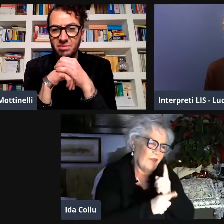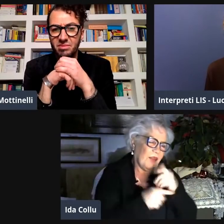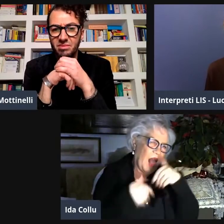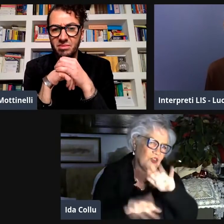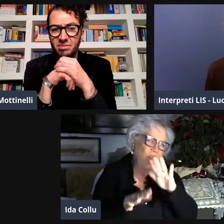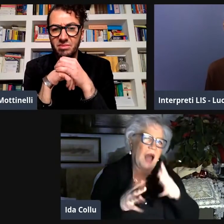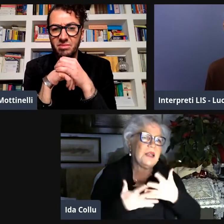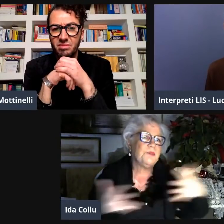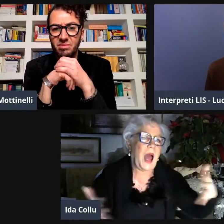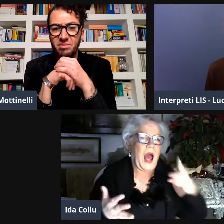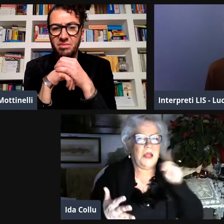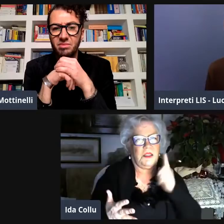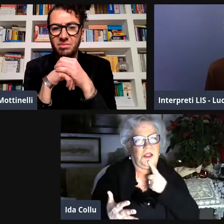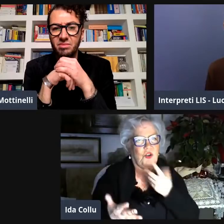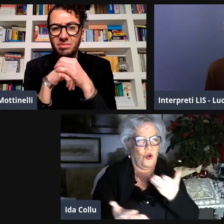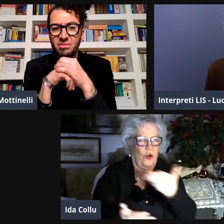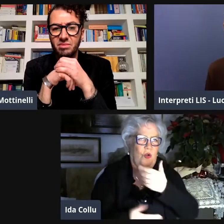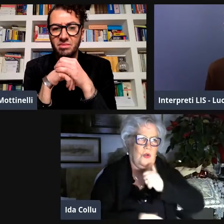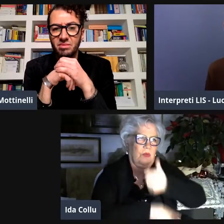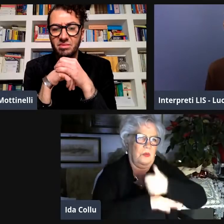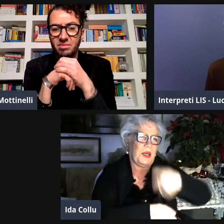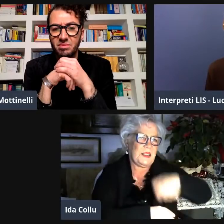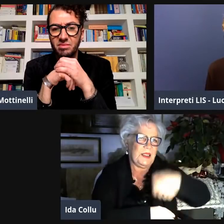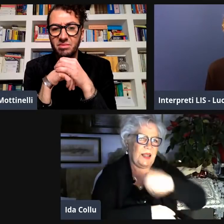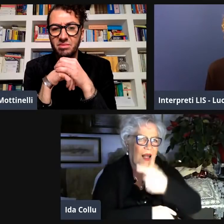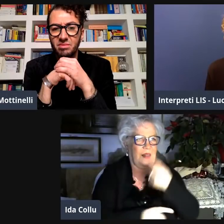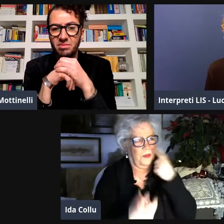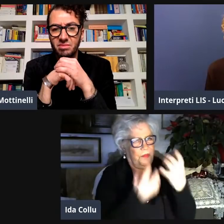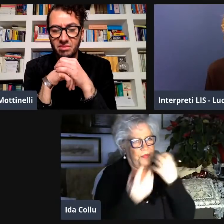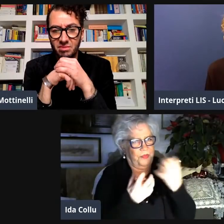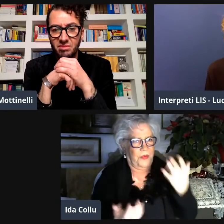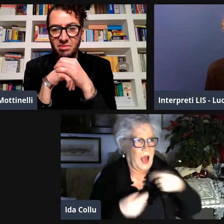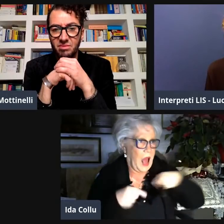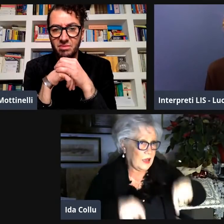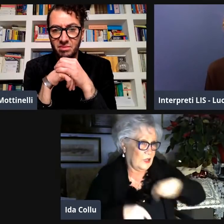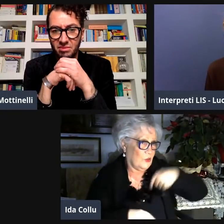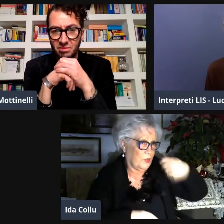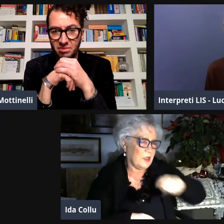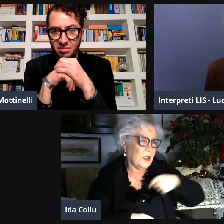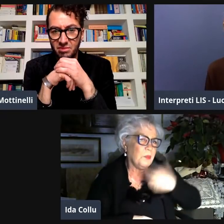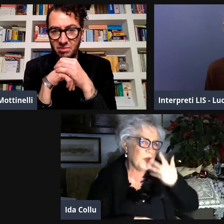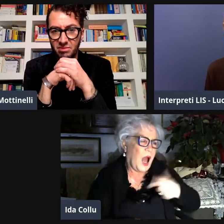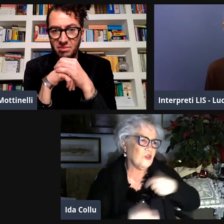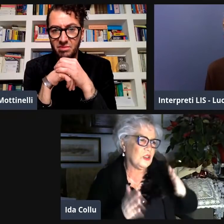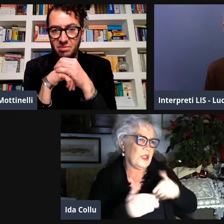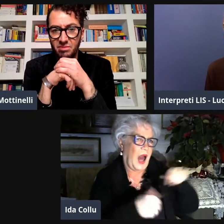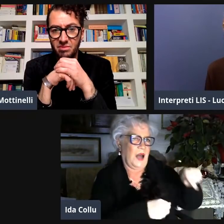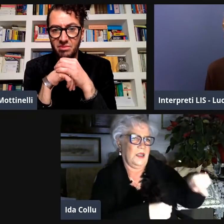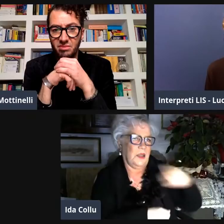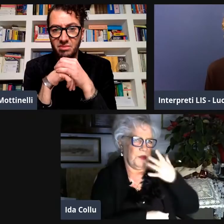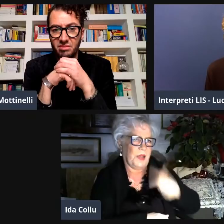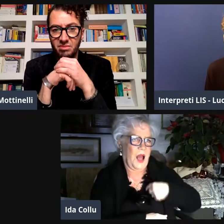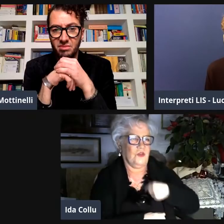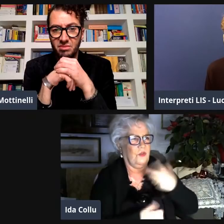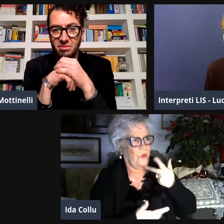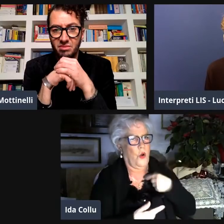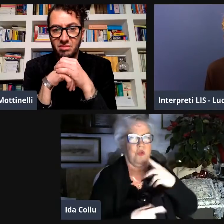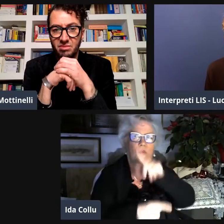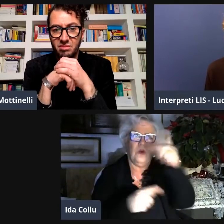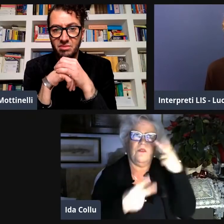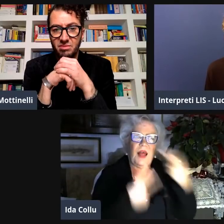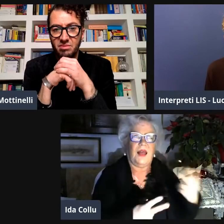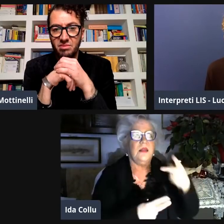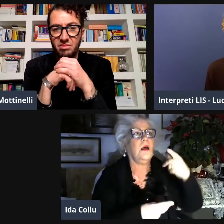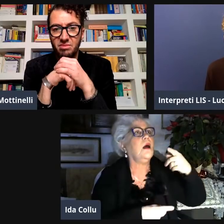ma senti Cesare devi lasciare spazio alle persone sorde il presidente deve avere una stanza adesso mi